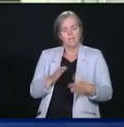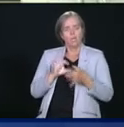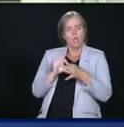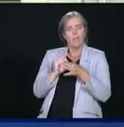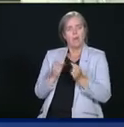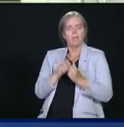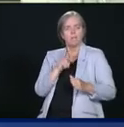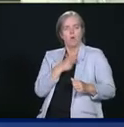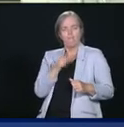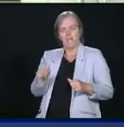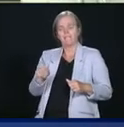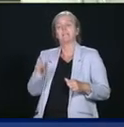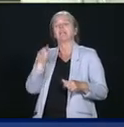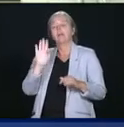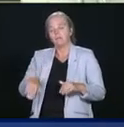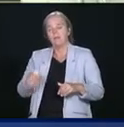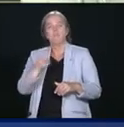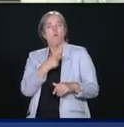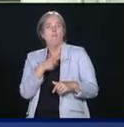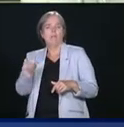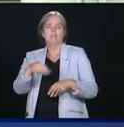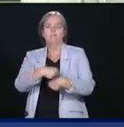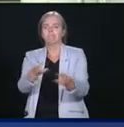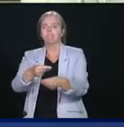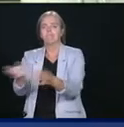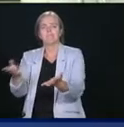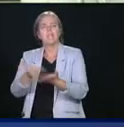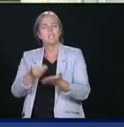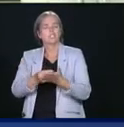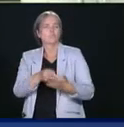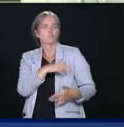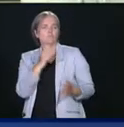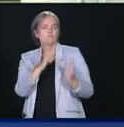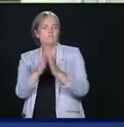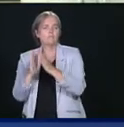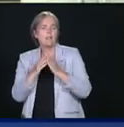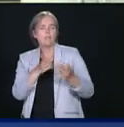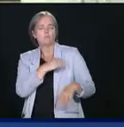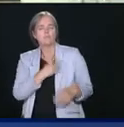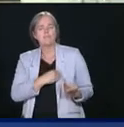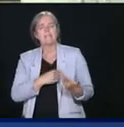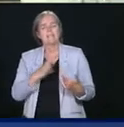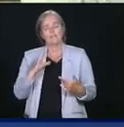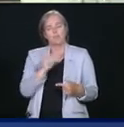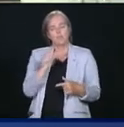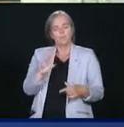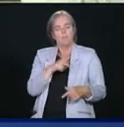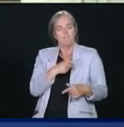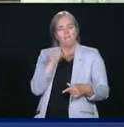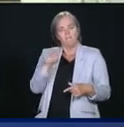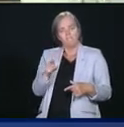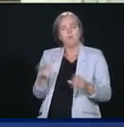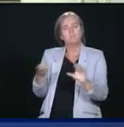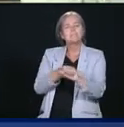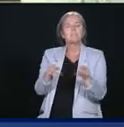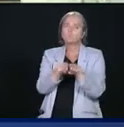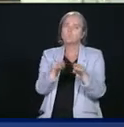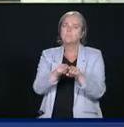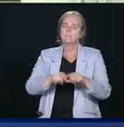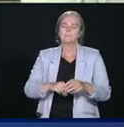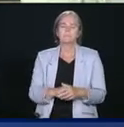du financement. Mais les provinces doivent faire leur part, et cela fait l'objet de discussions à ce moment. Nous savons qu'il y a